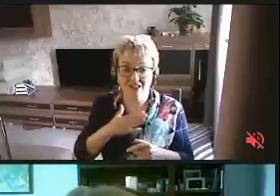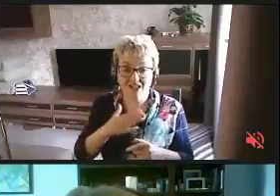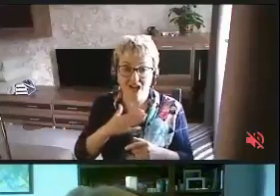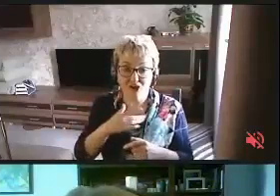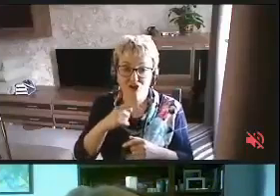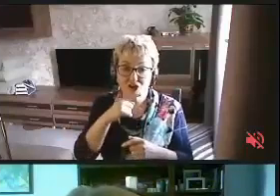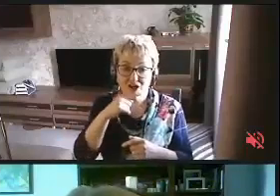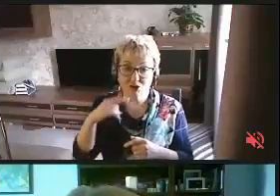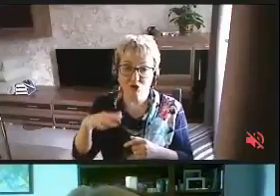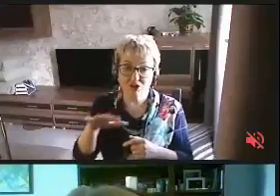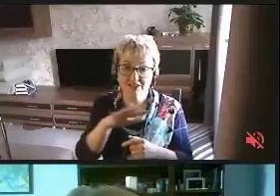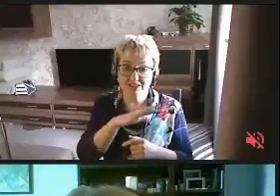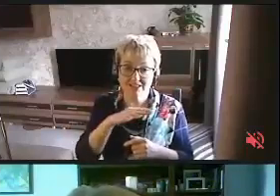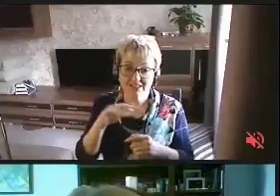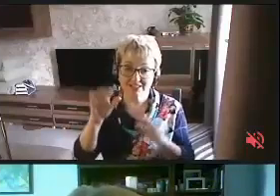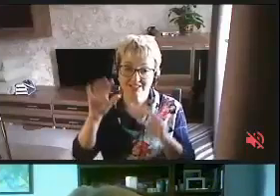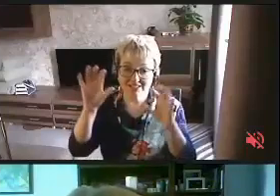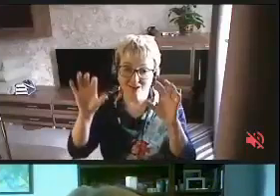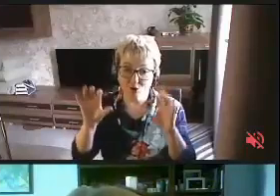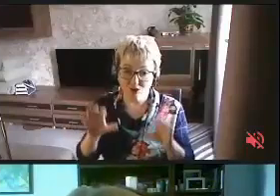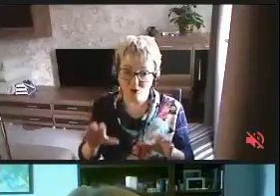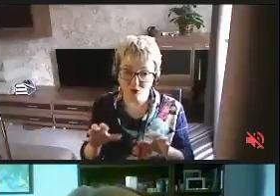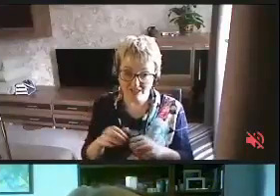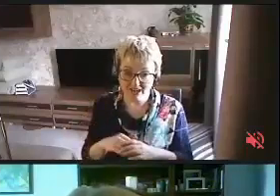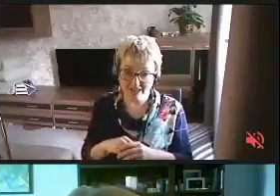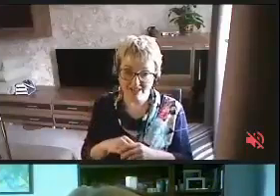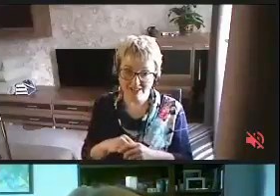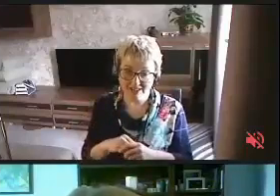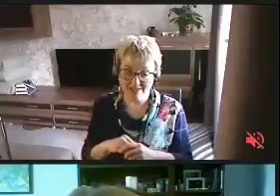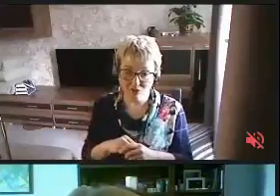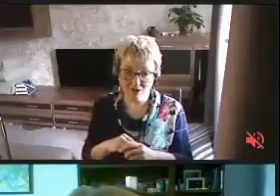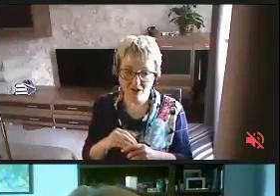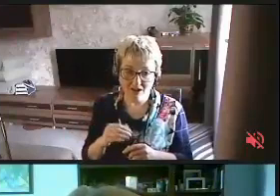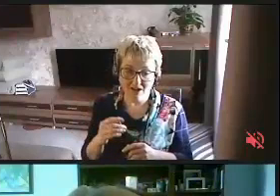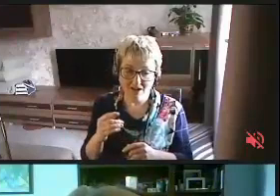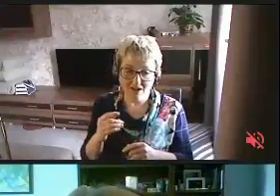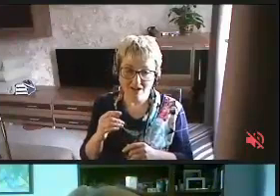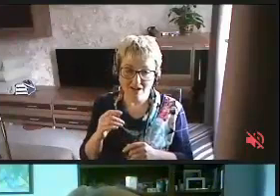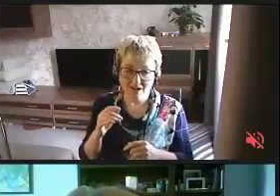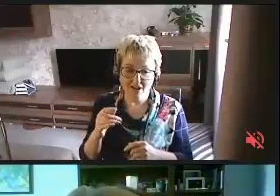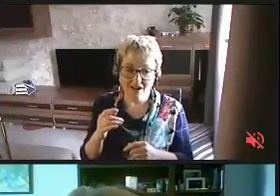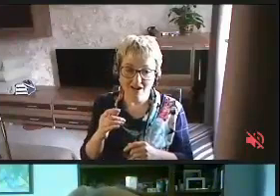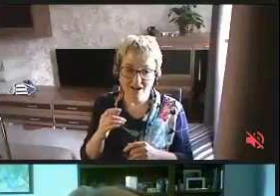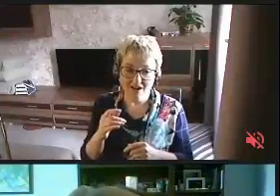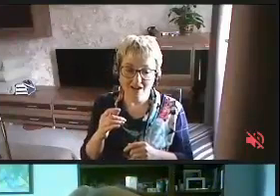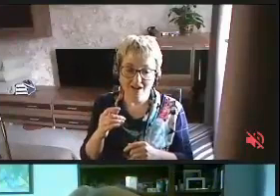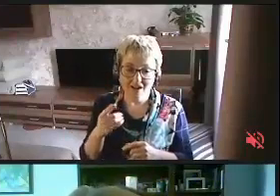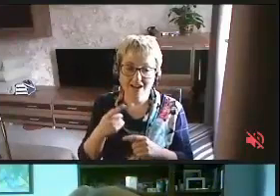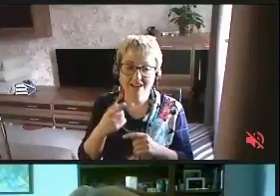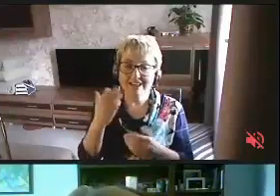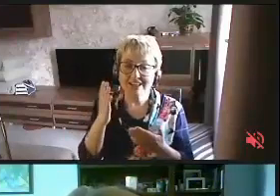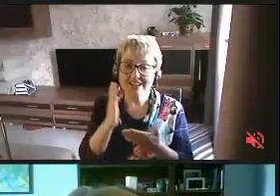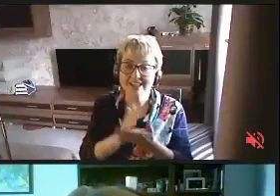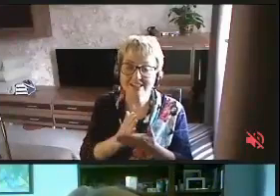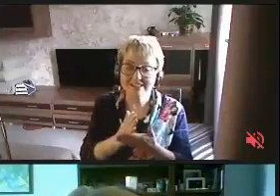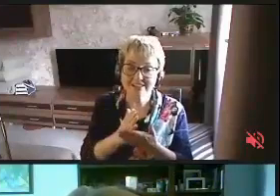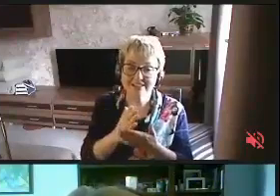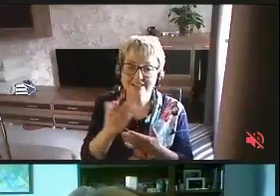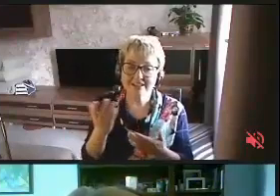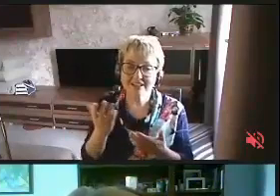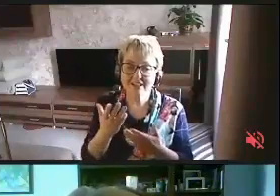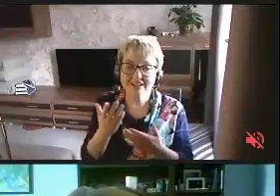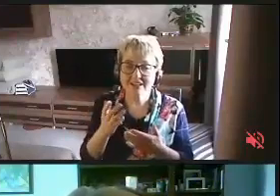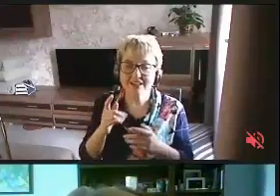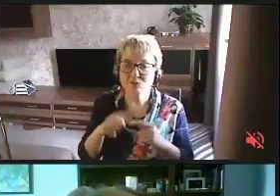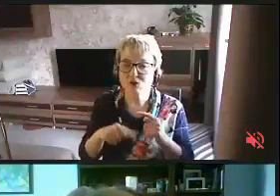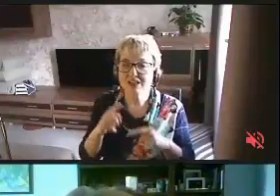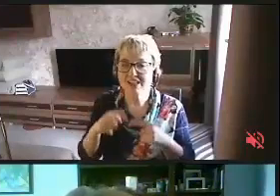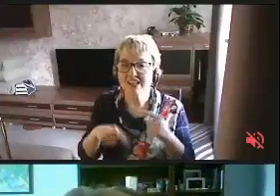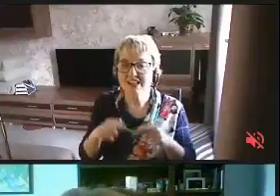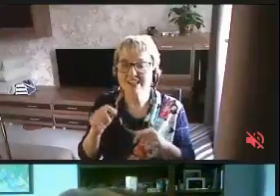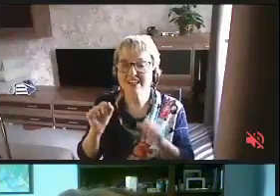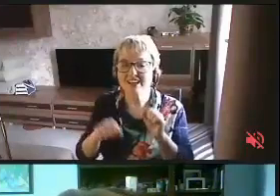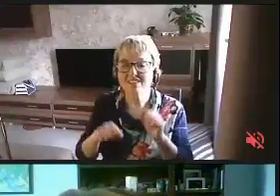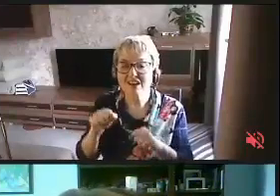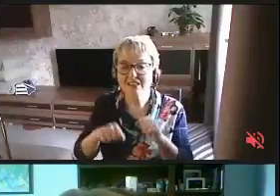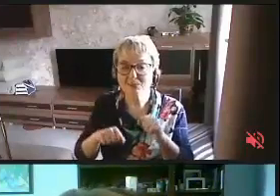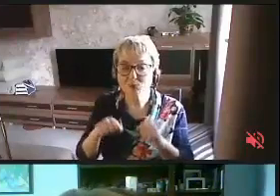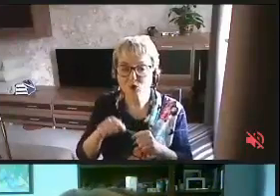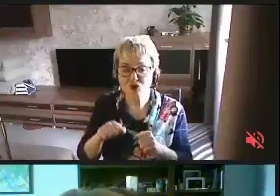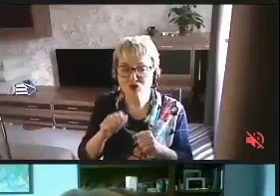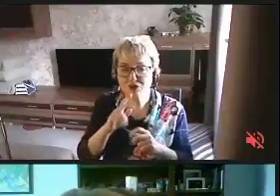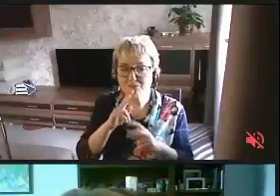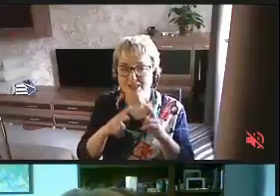российское законодательство. То есть есть некоторые возможные